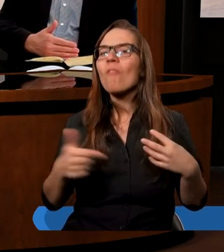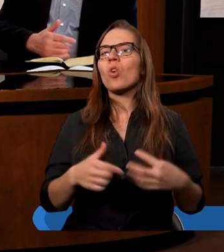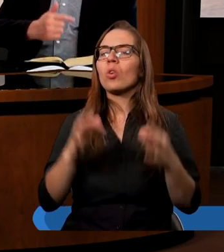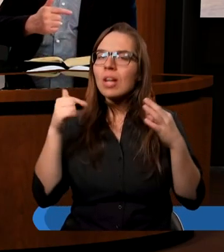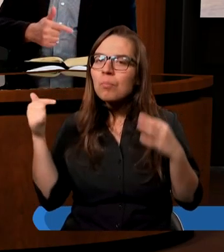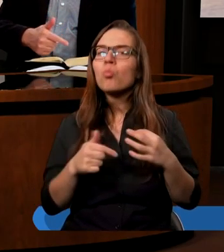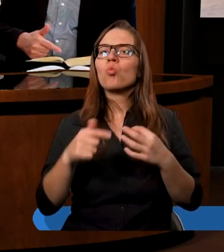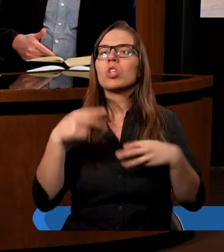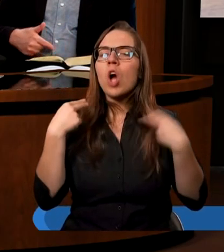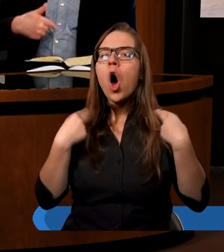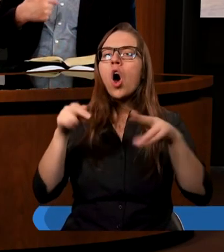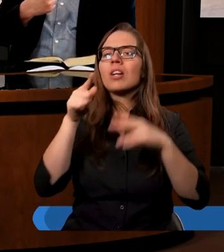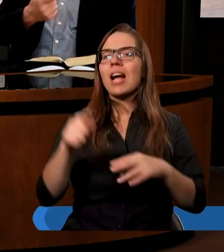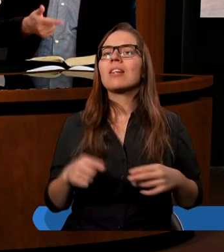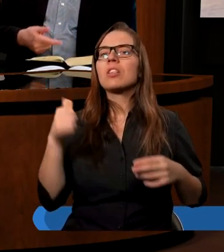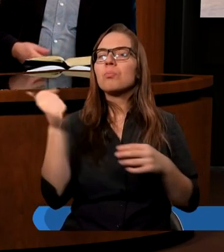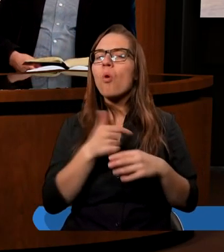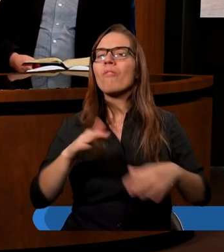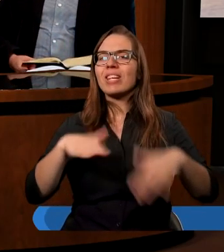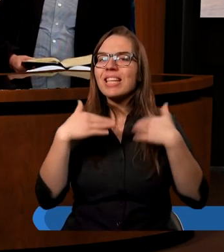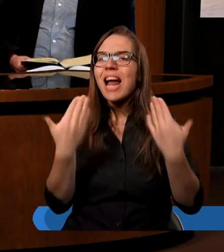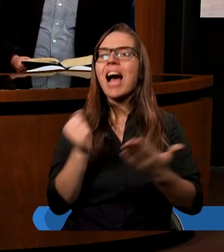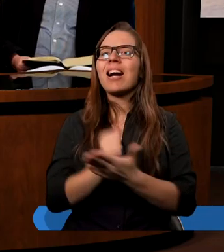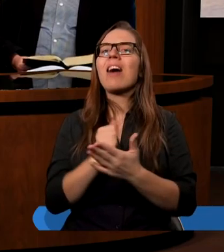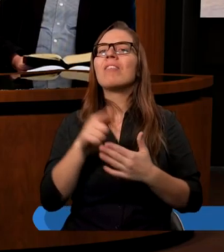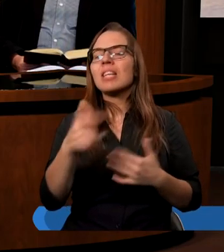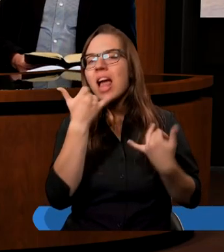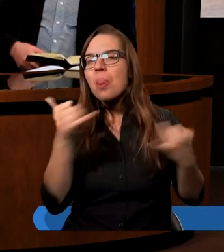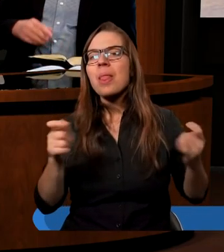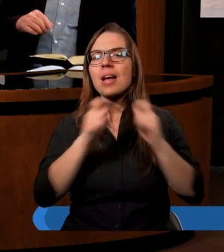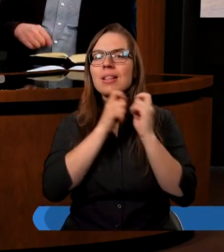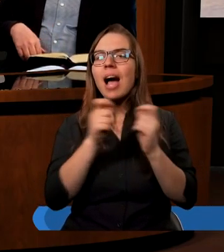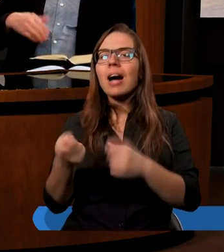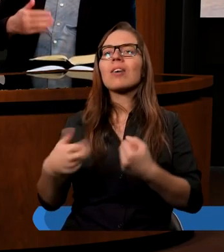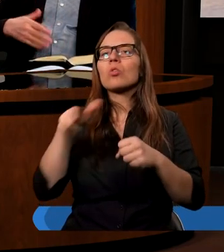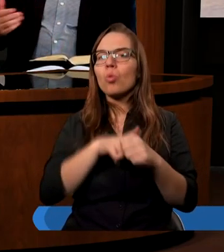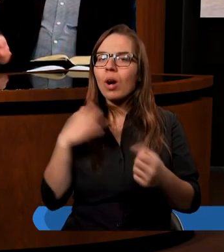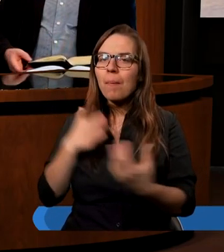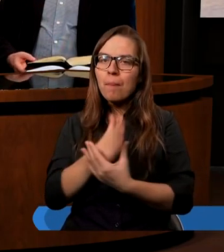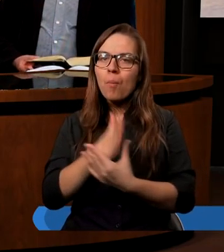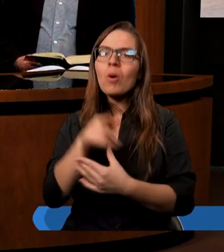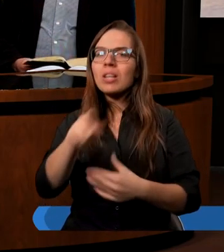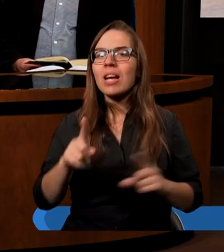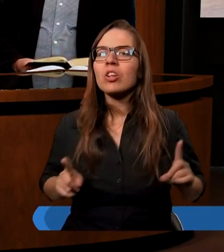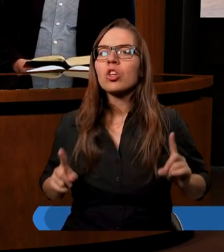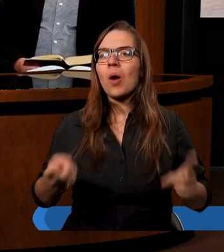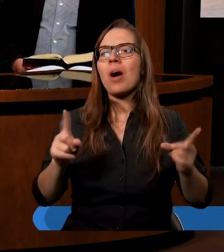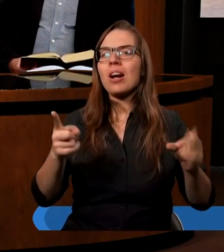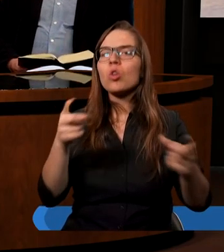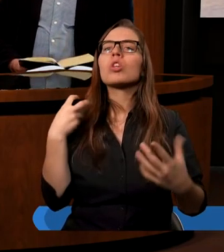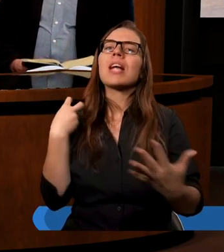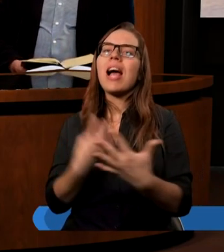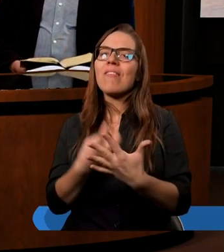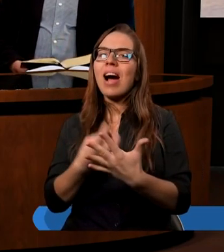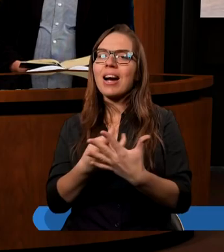oddaję Bogu, a ponadto powinienem zadeklarować jeszcze inne dary, które pomagają tej działalności ewangelizacyjnej,